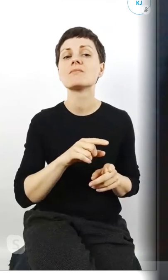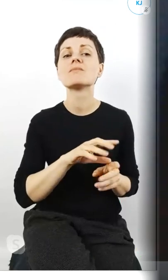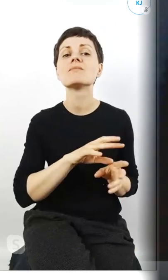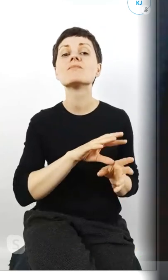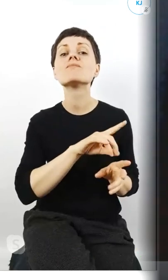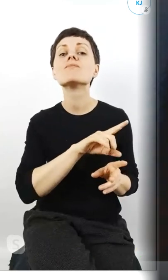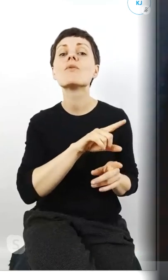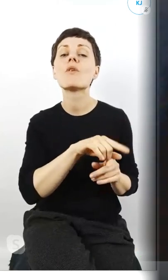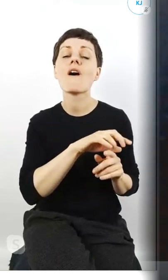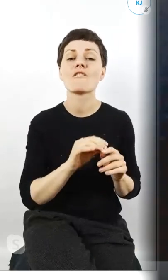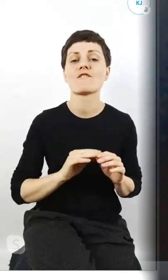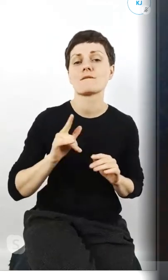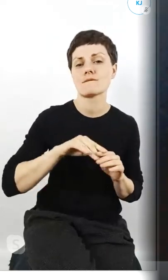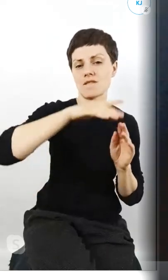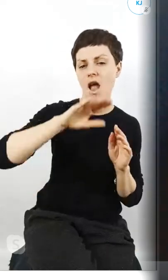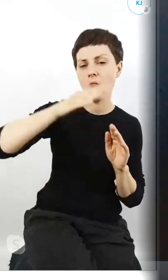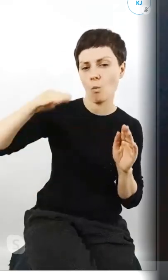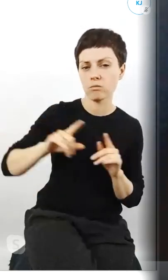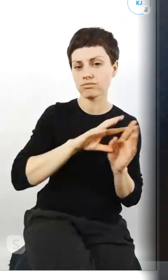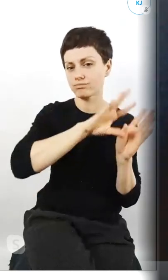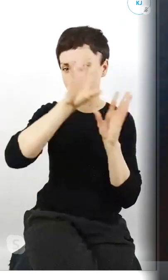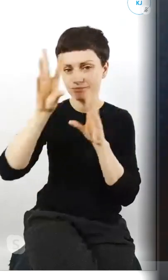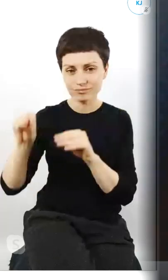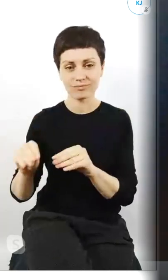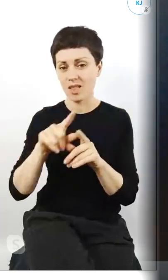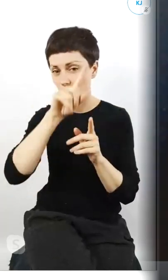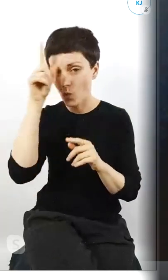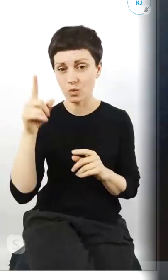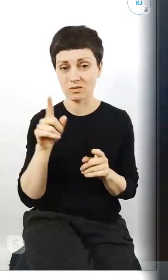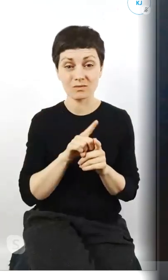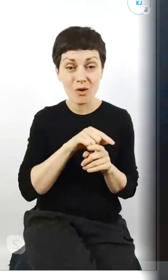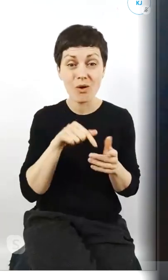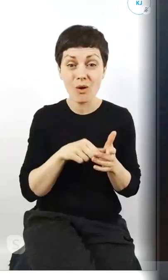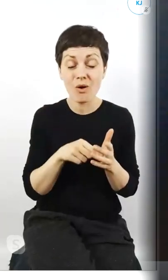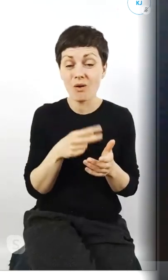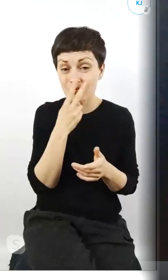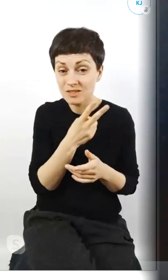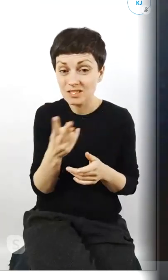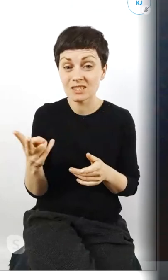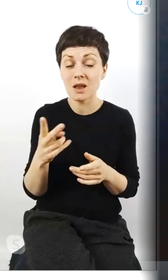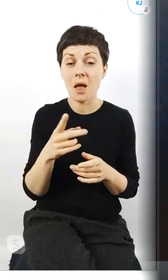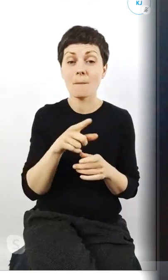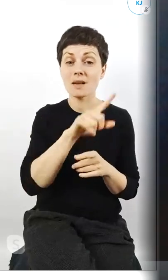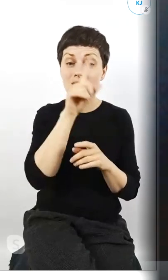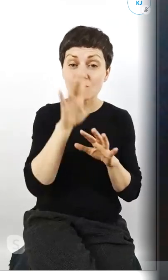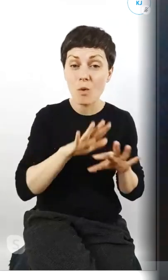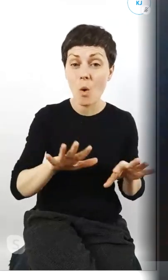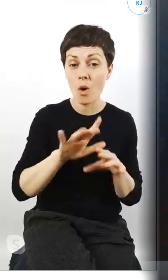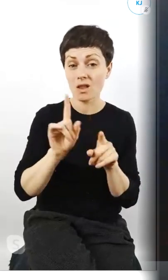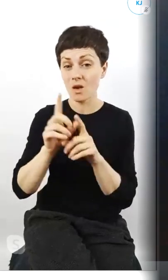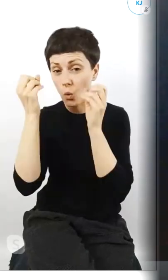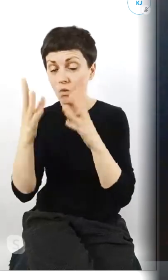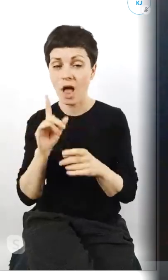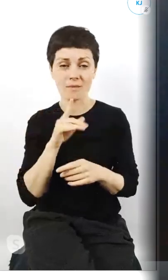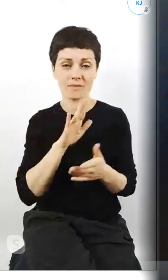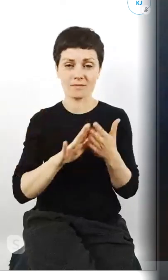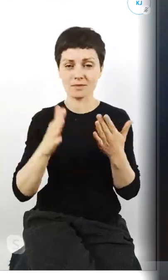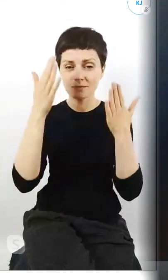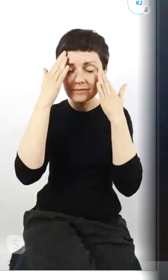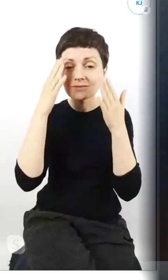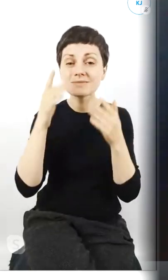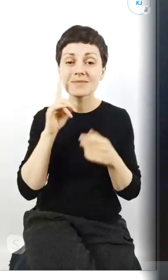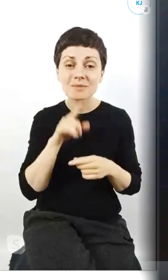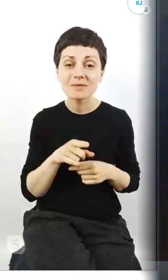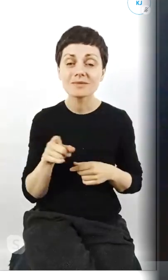wielbłąda na ludzi i cały czas patrzymy na to w kontekstach społecznych i kulturowych a nie zdajemy sobie sprawy z tego